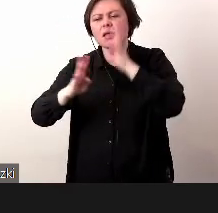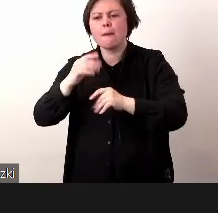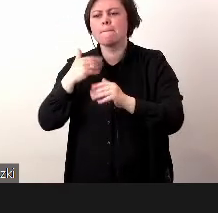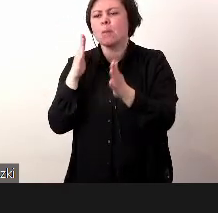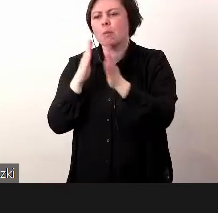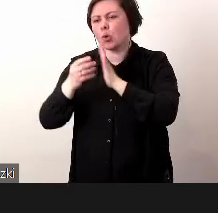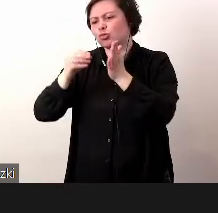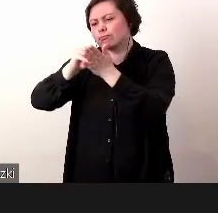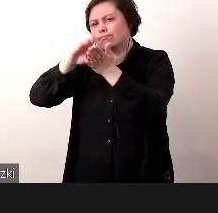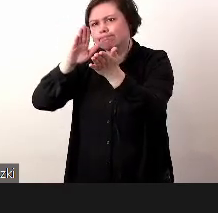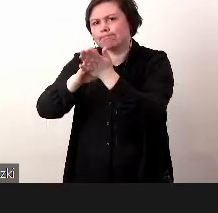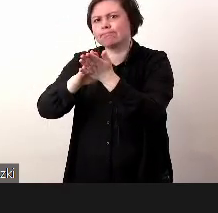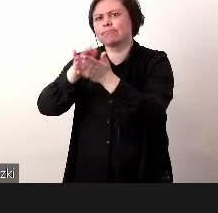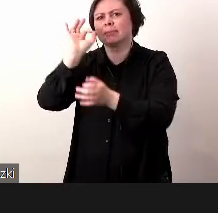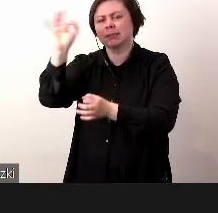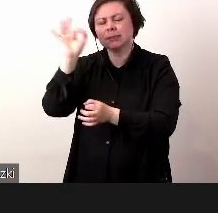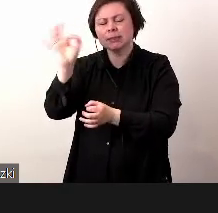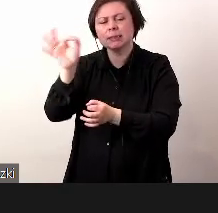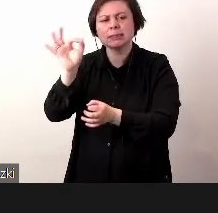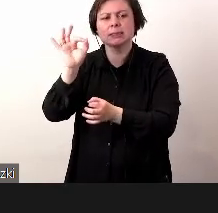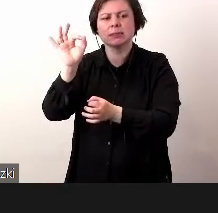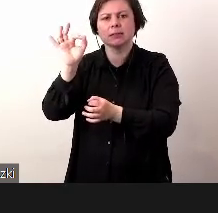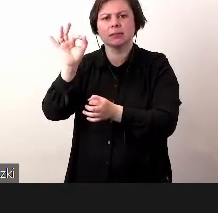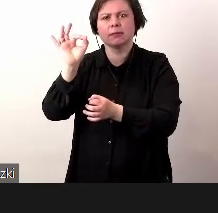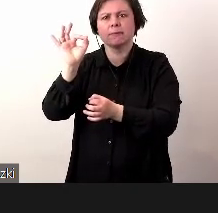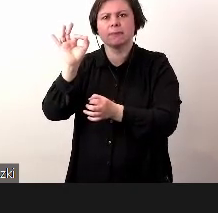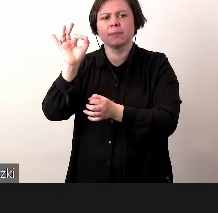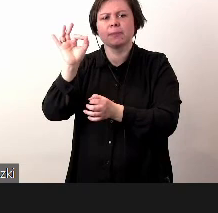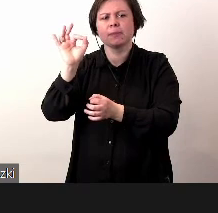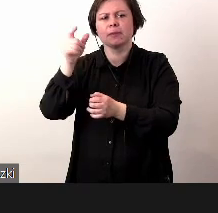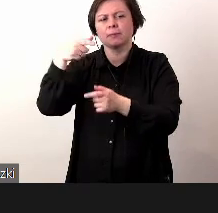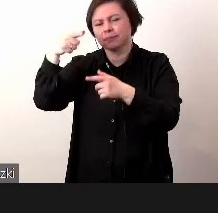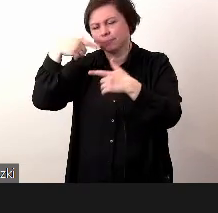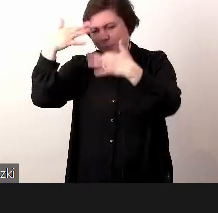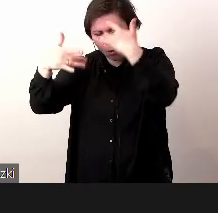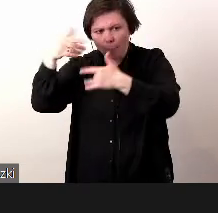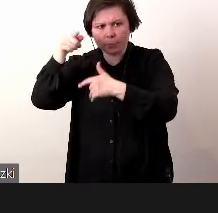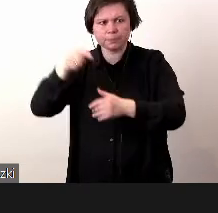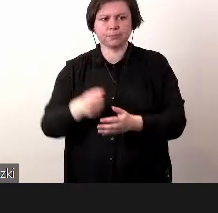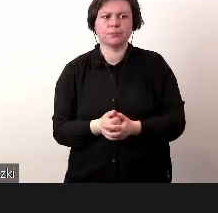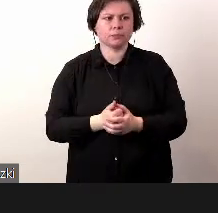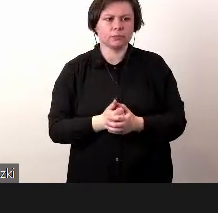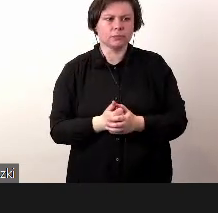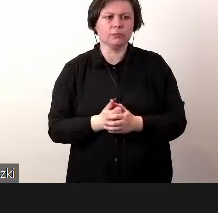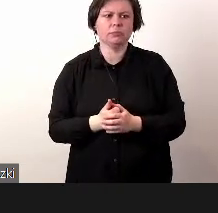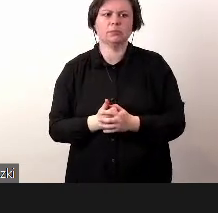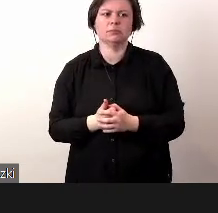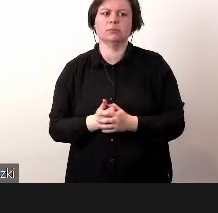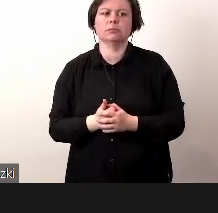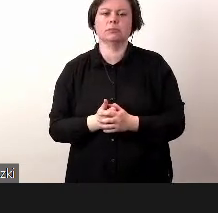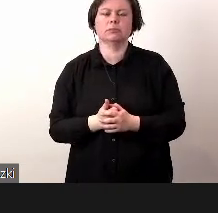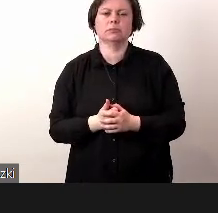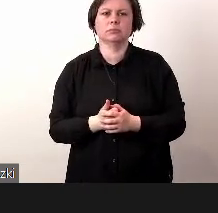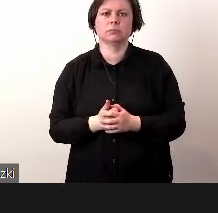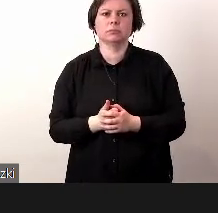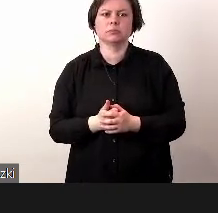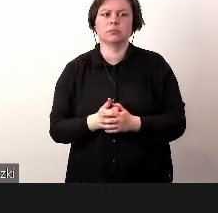to po prostu instalujemy u nich w ich data center. I teraz tutaj, żeby spełnić